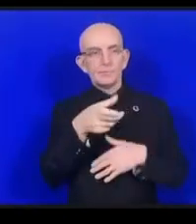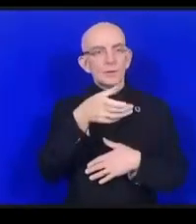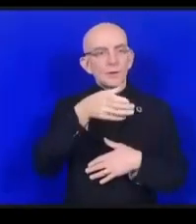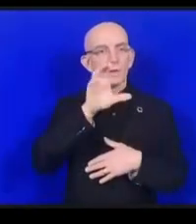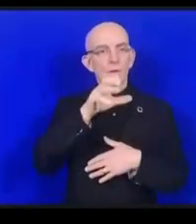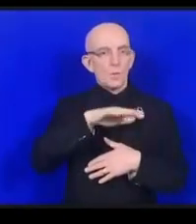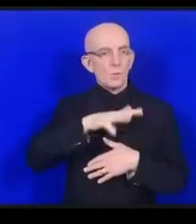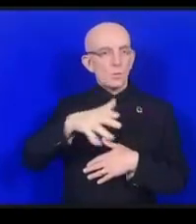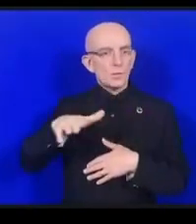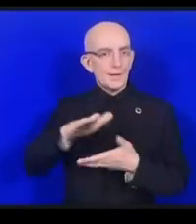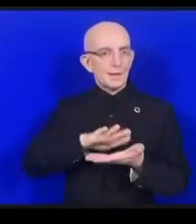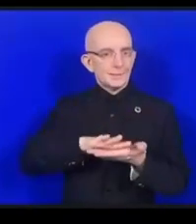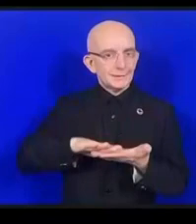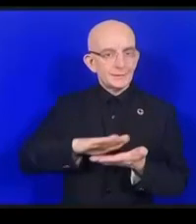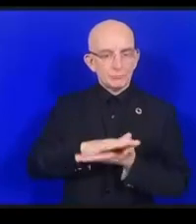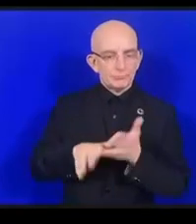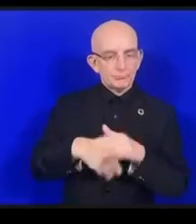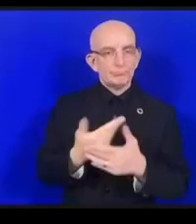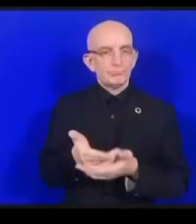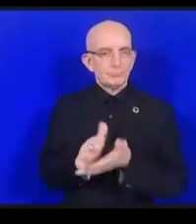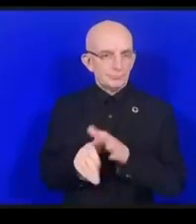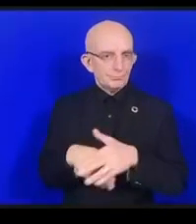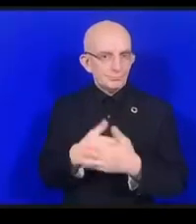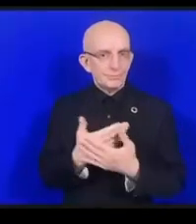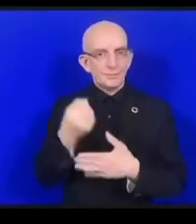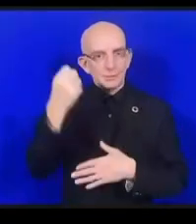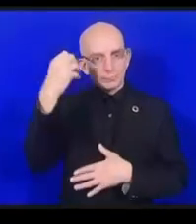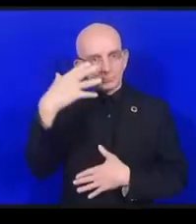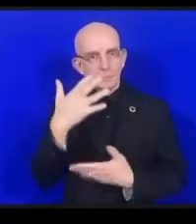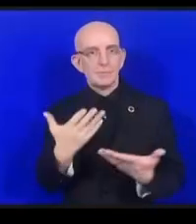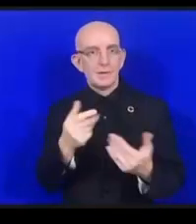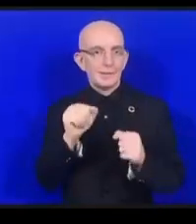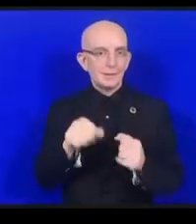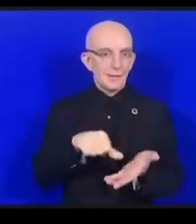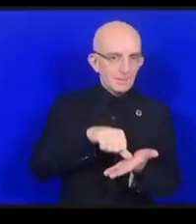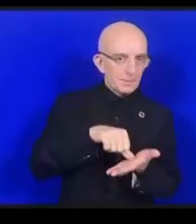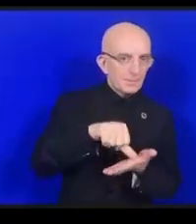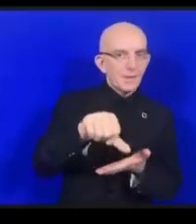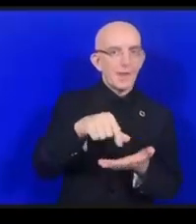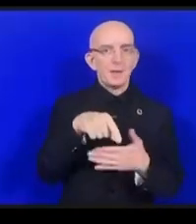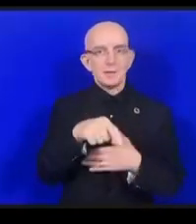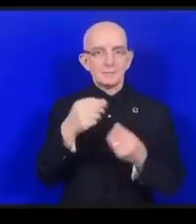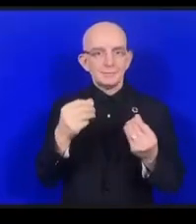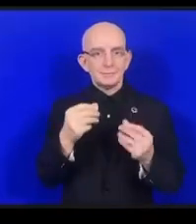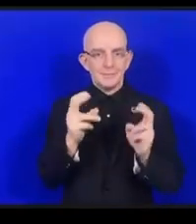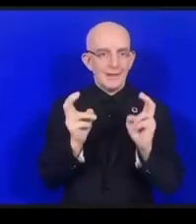きちんとした環境クリーンな大気などなどそれぞれの